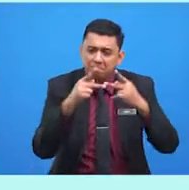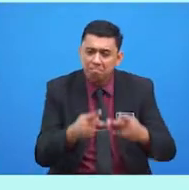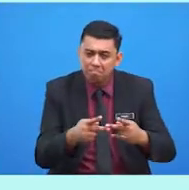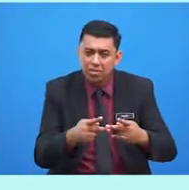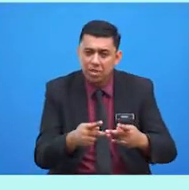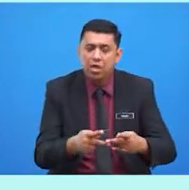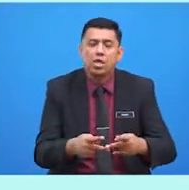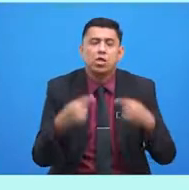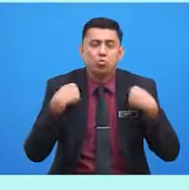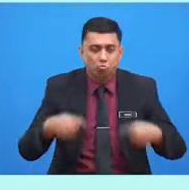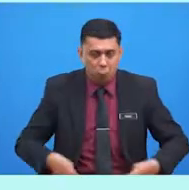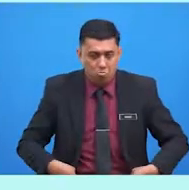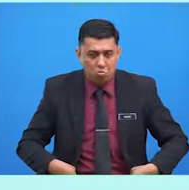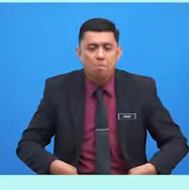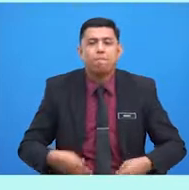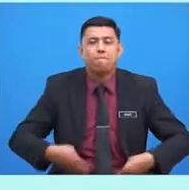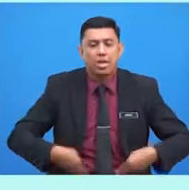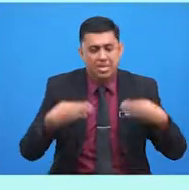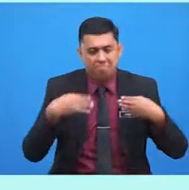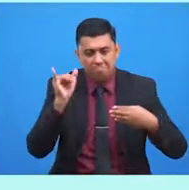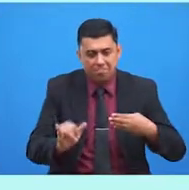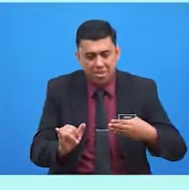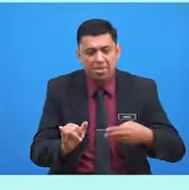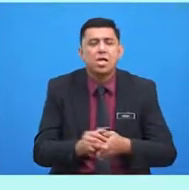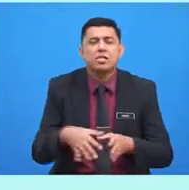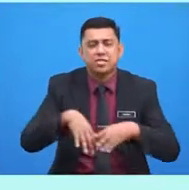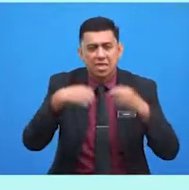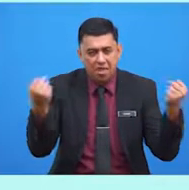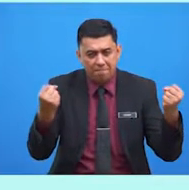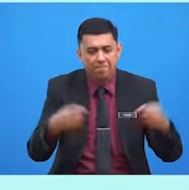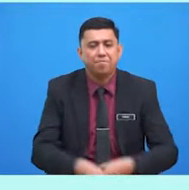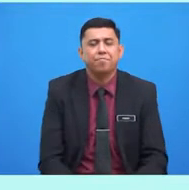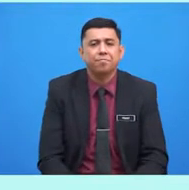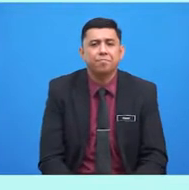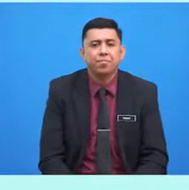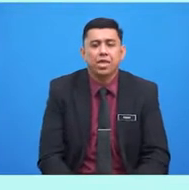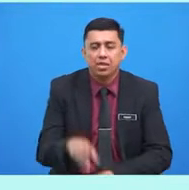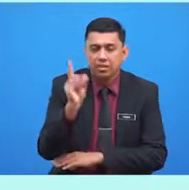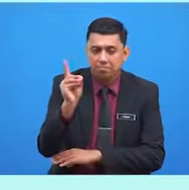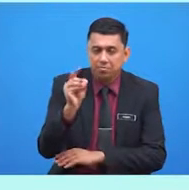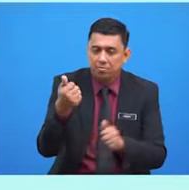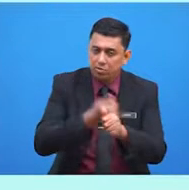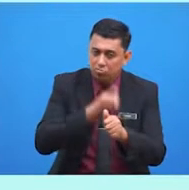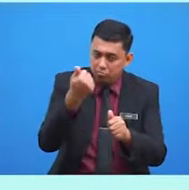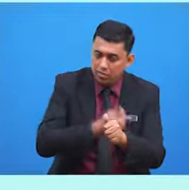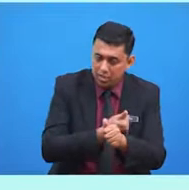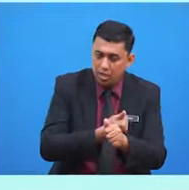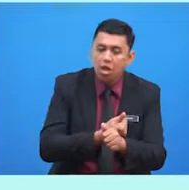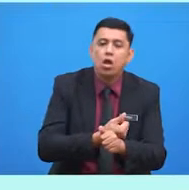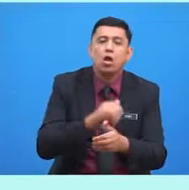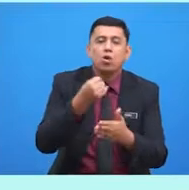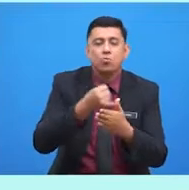tubuh badan yang sehat dan cergas. Situasi D, setiap hujung minggu,